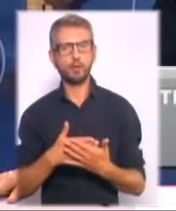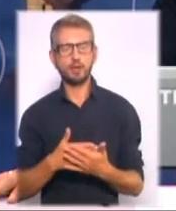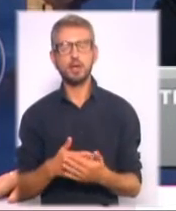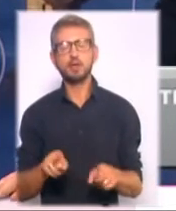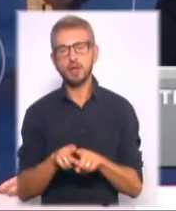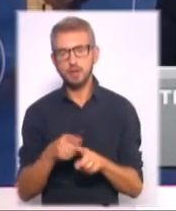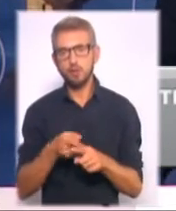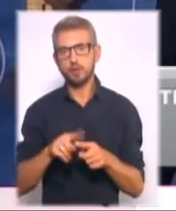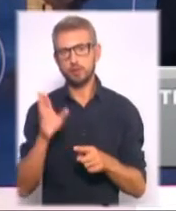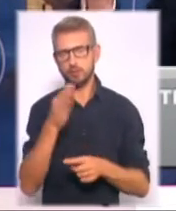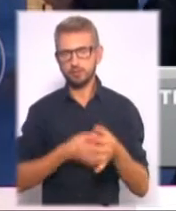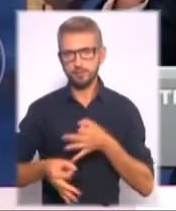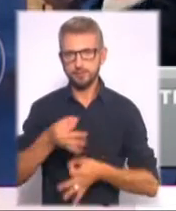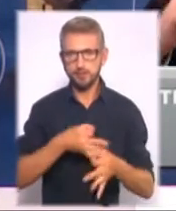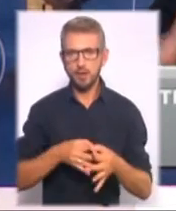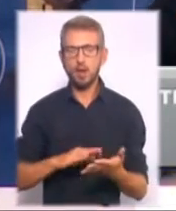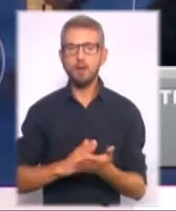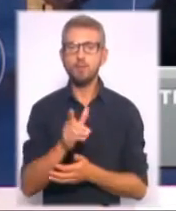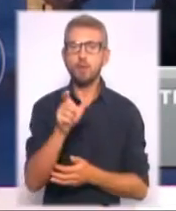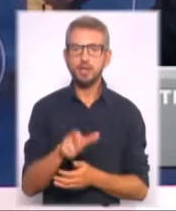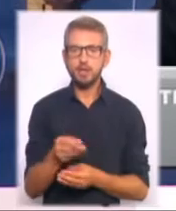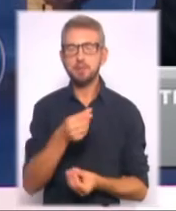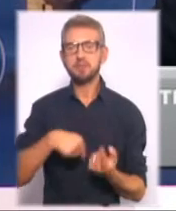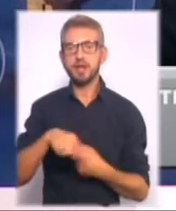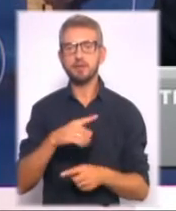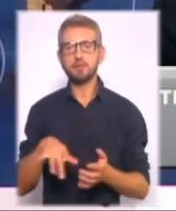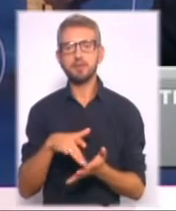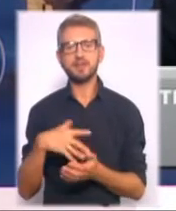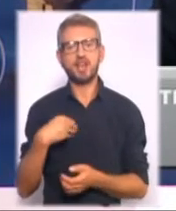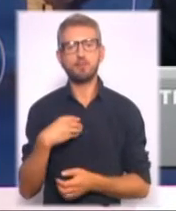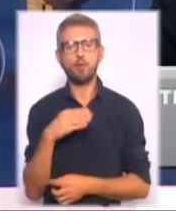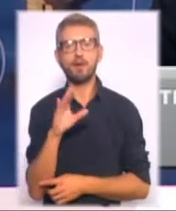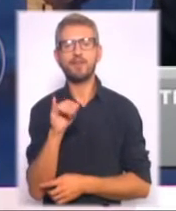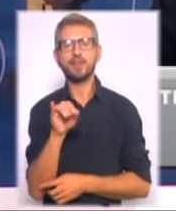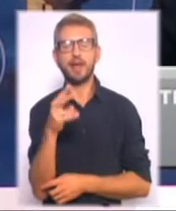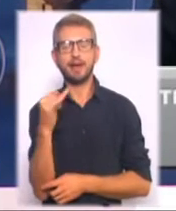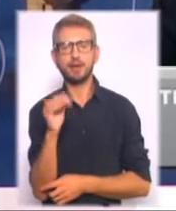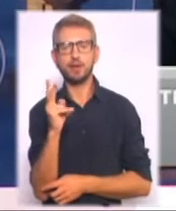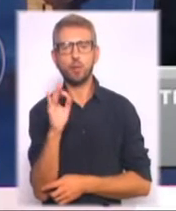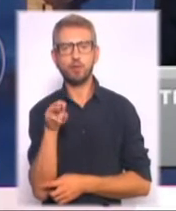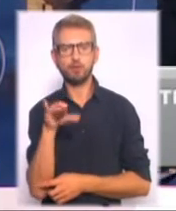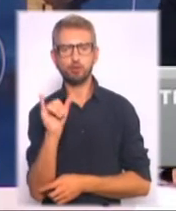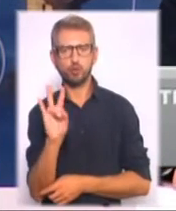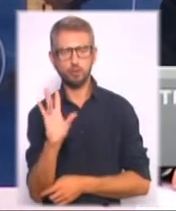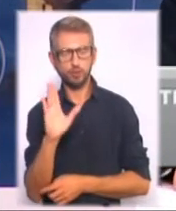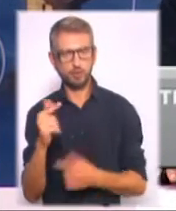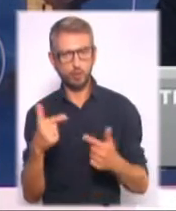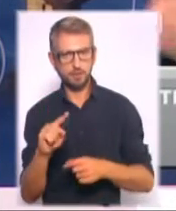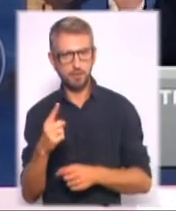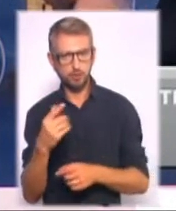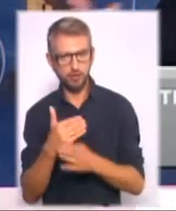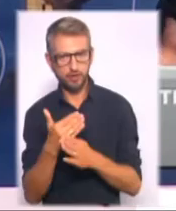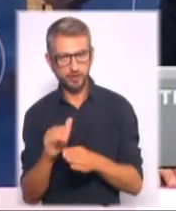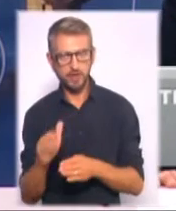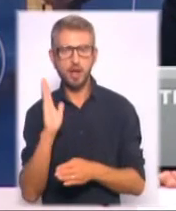говорити. Політики-підприємець якраз міста Львова Віталій Ковтун буде гостем нашої першої програми, ну а далі будемо говорити, знову